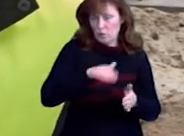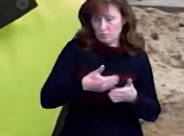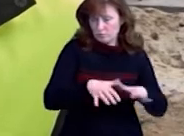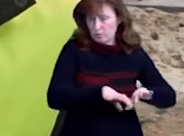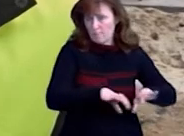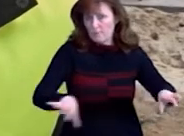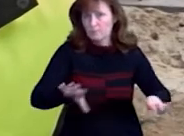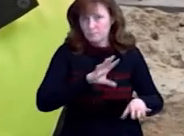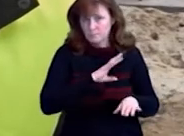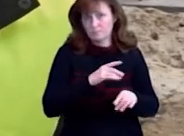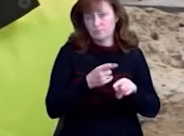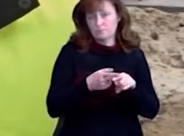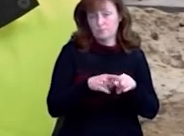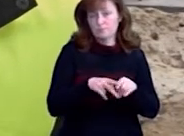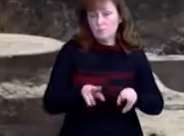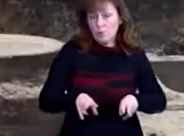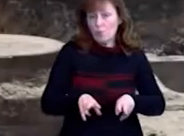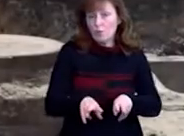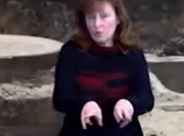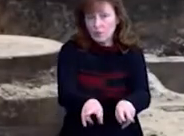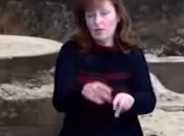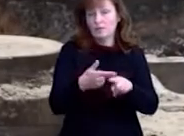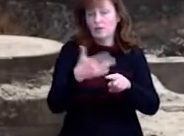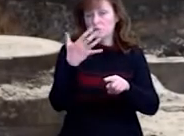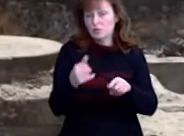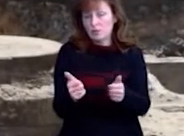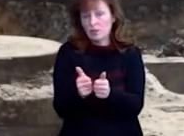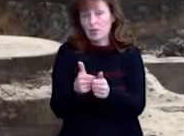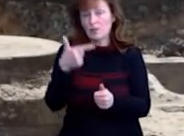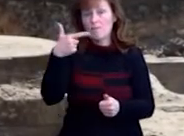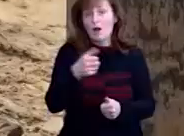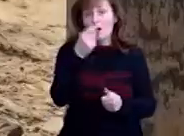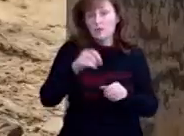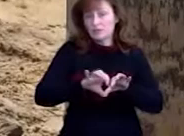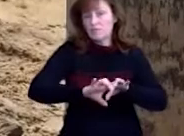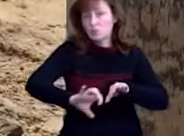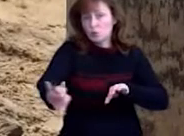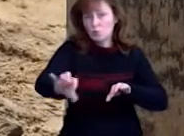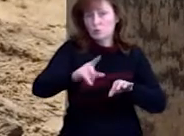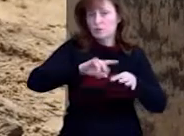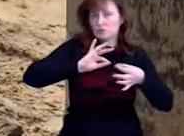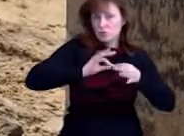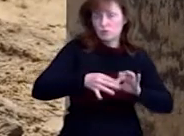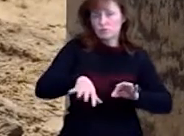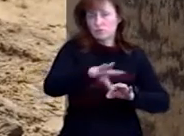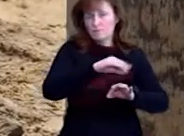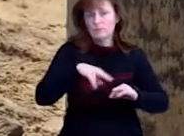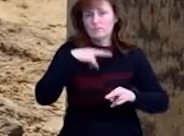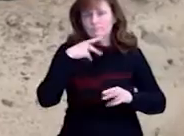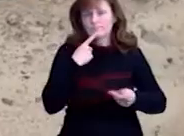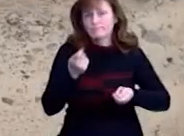паралельно, але поруч іде ще і газові труби, і зв'язківці комунікації, і